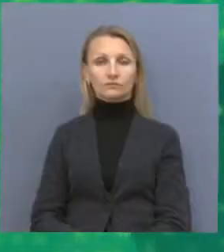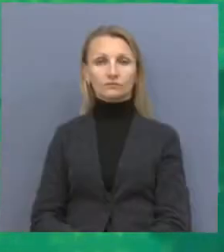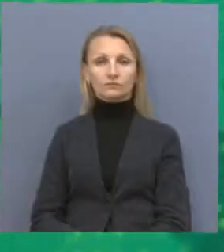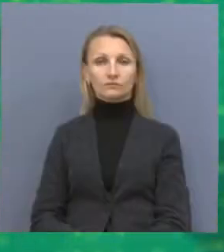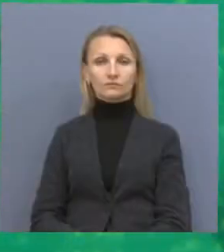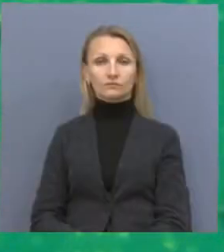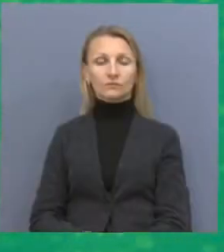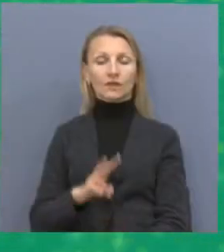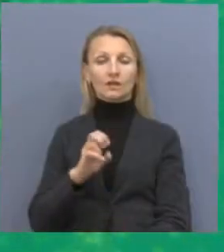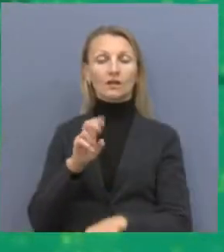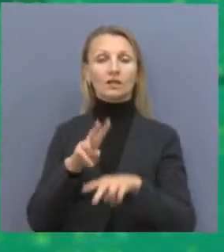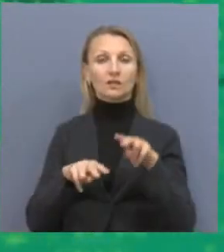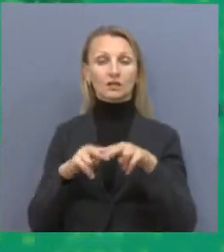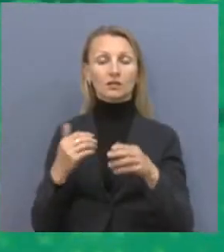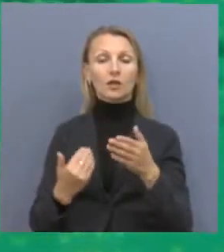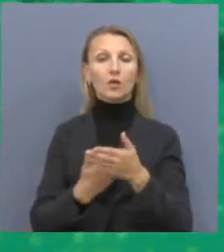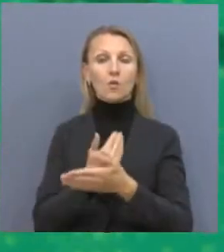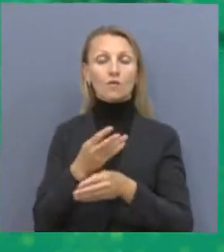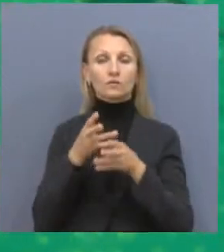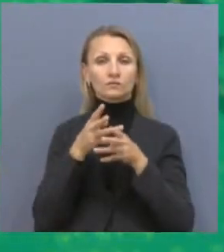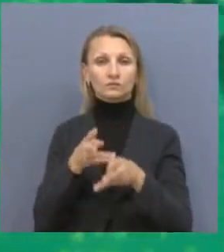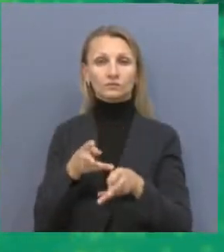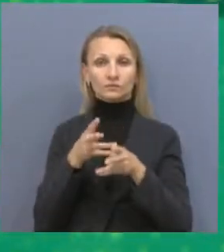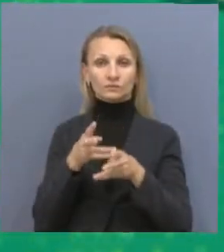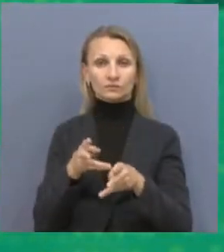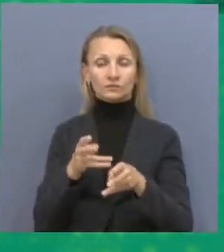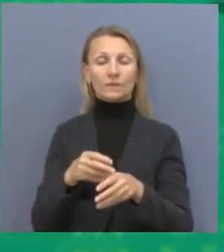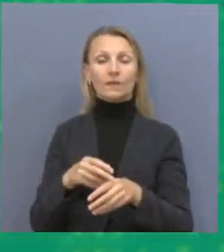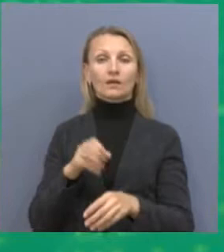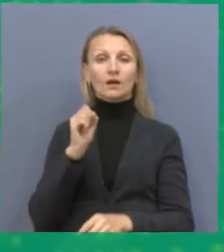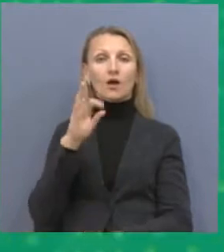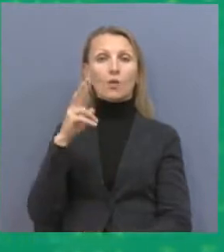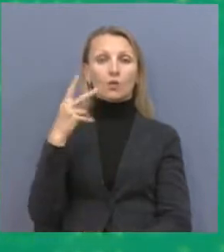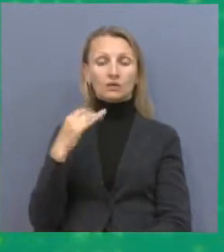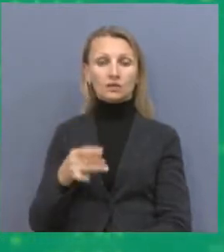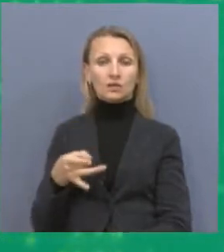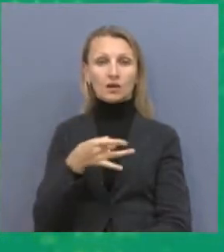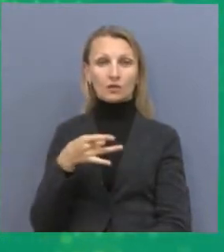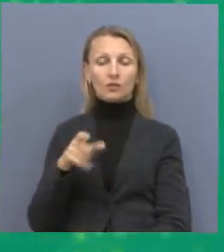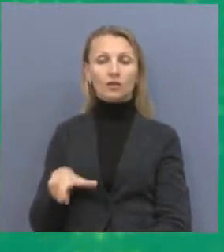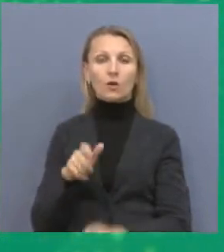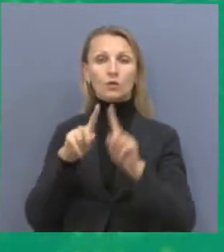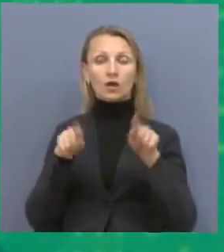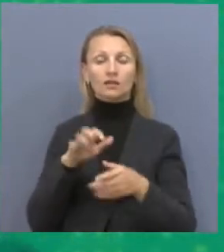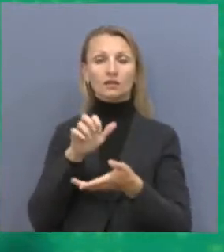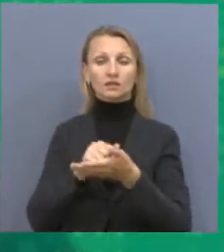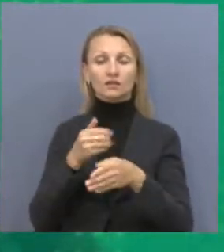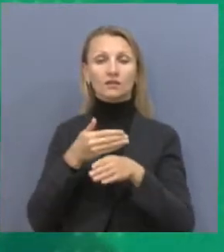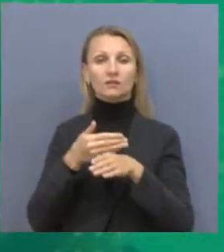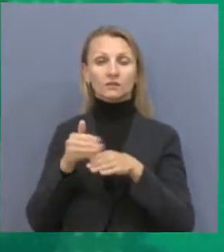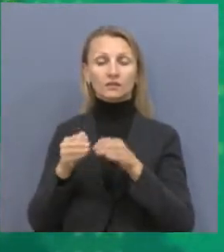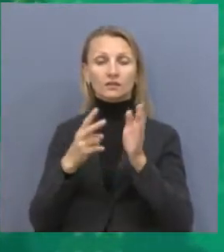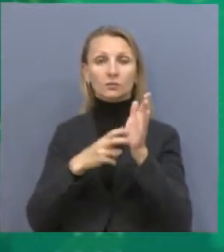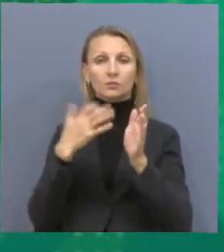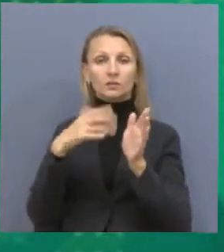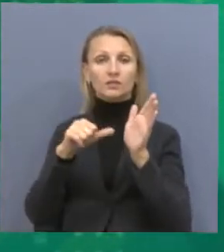На строительство новой котельной в Акульском районе в рамках дорожной карты занятости выделено 756 миллионов тенге.